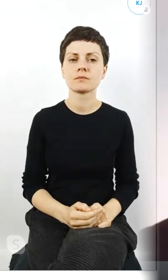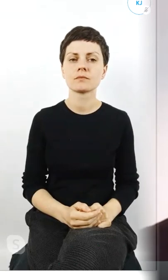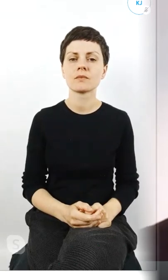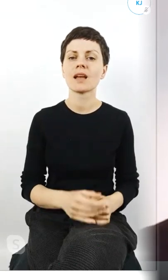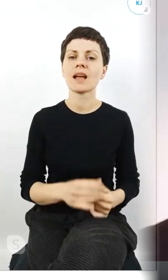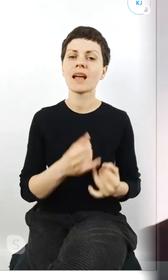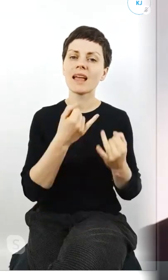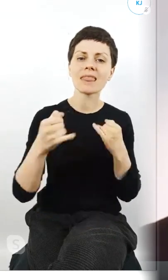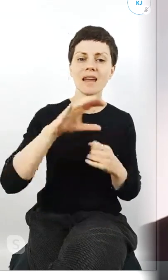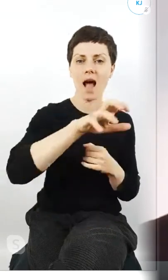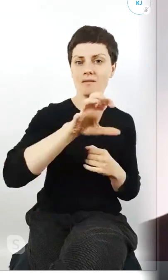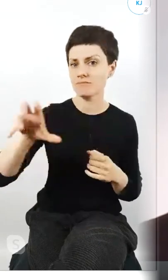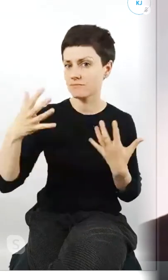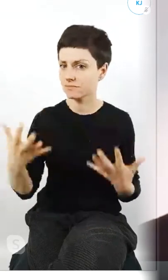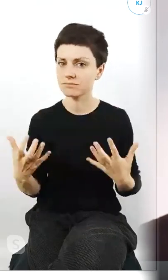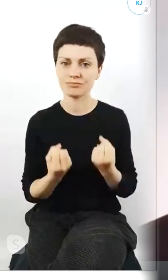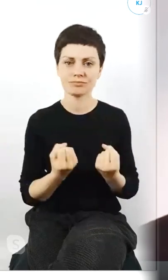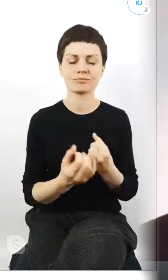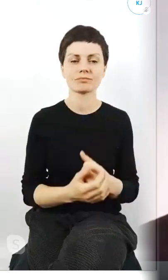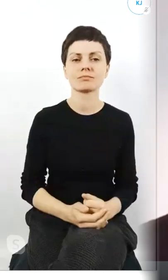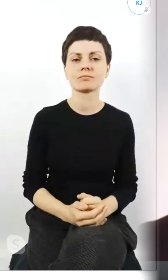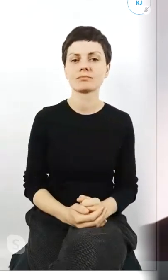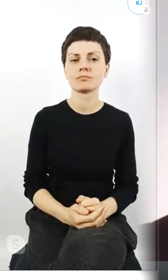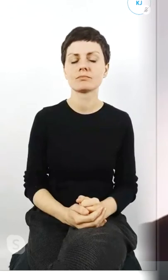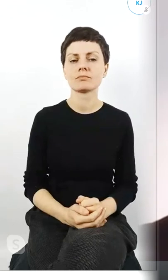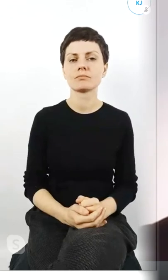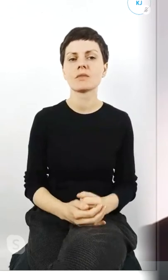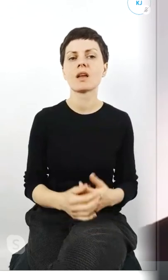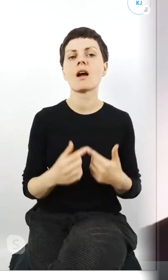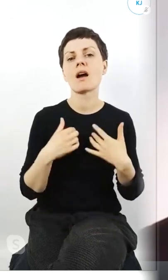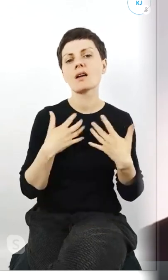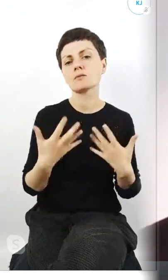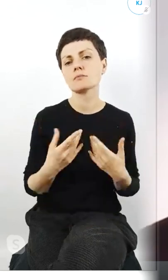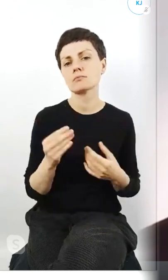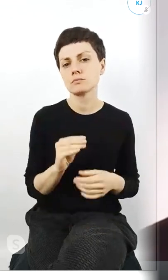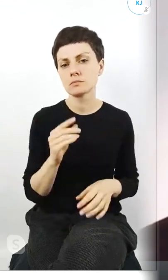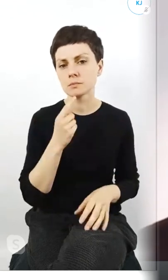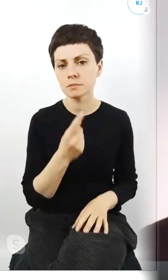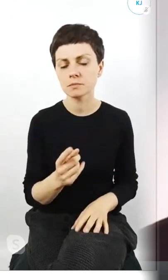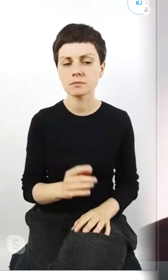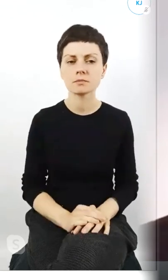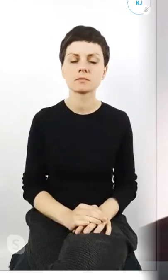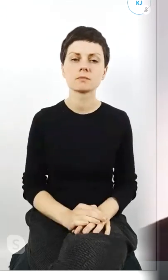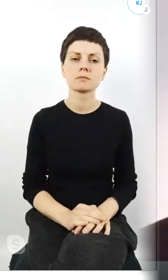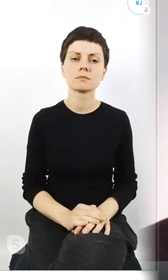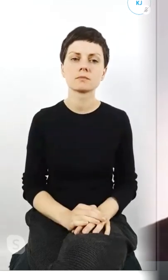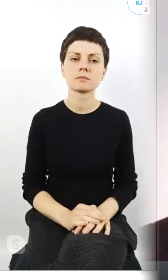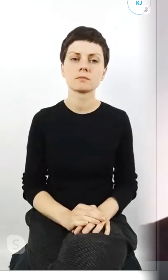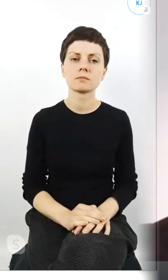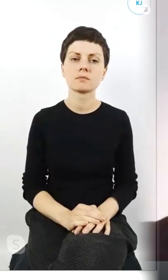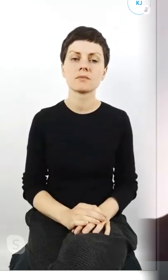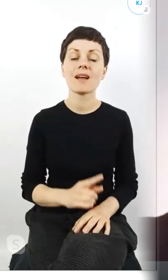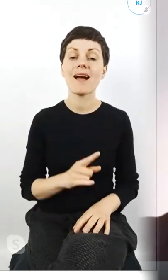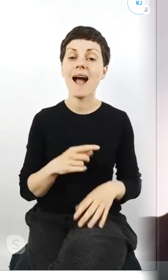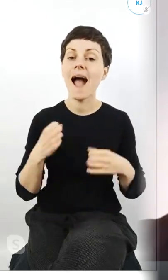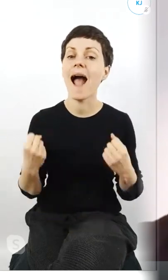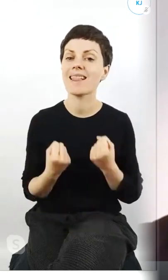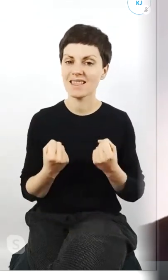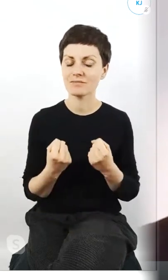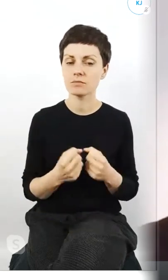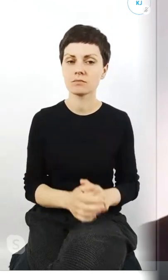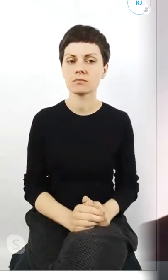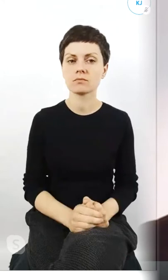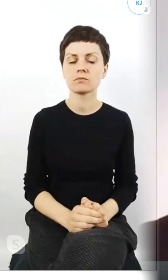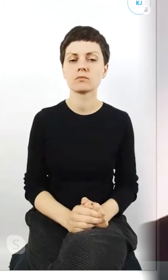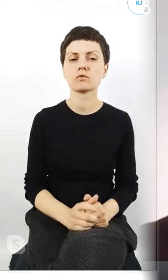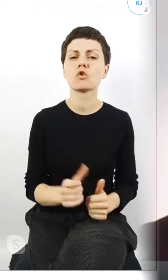aspektach i tutaj właśnie jeszcze tutaj chciałbym poruszyć że właśnie ten aktywizm tutaj co